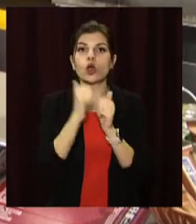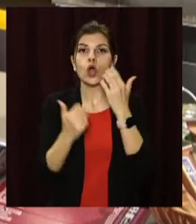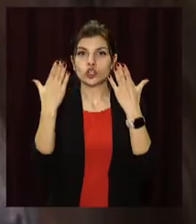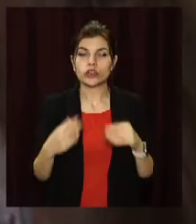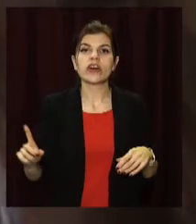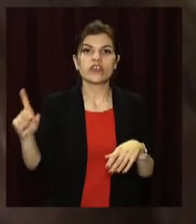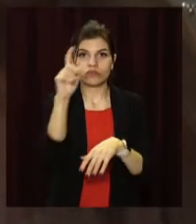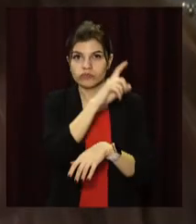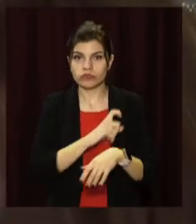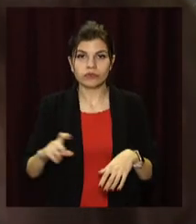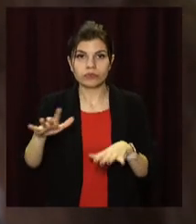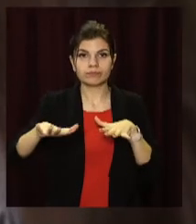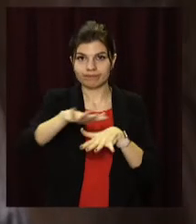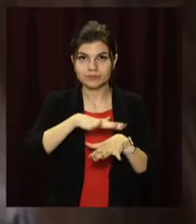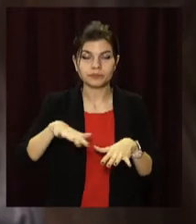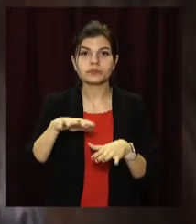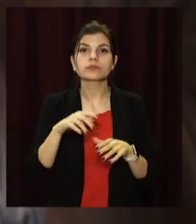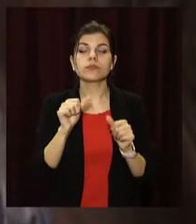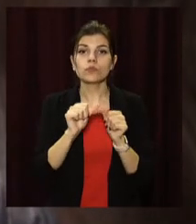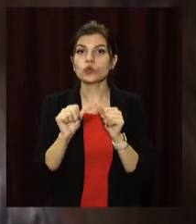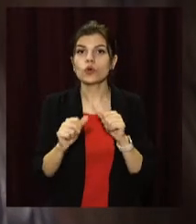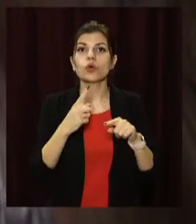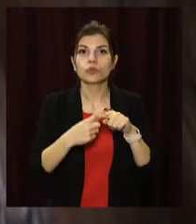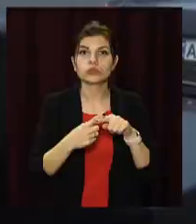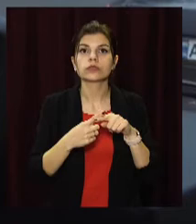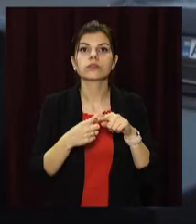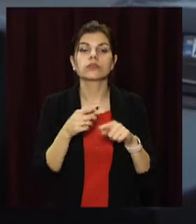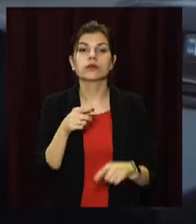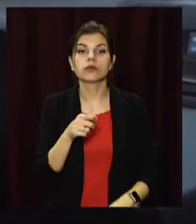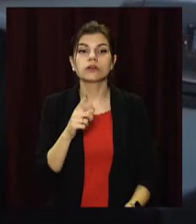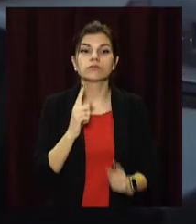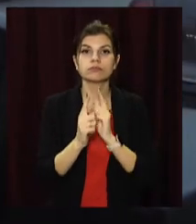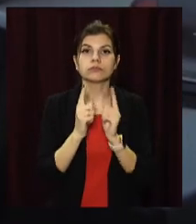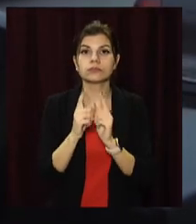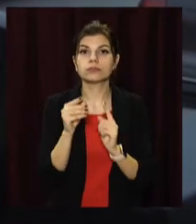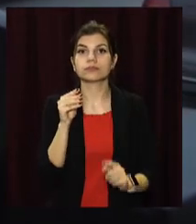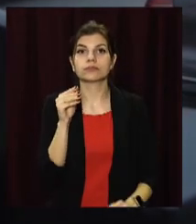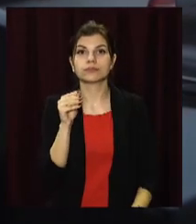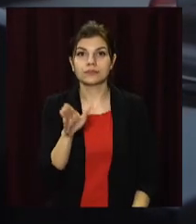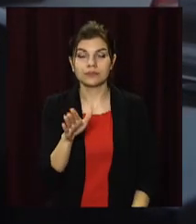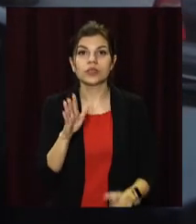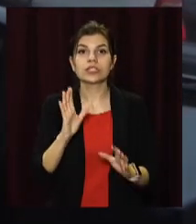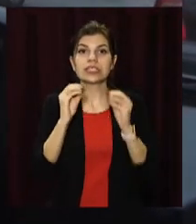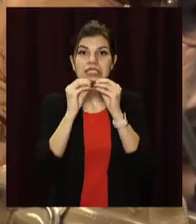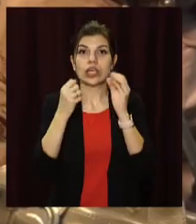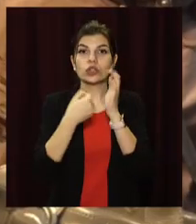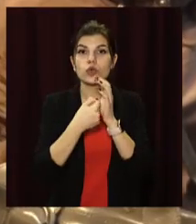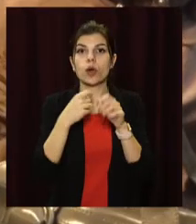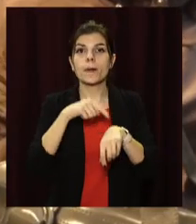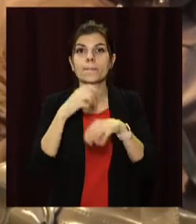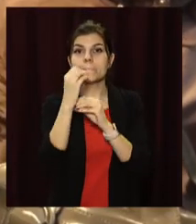дезінфікуючими засобами. Окрім цього, пільгами на проїзд можна буде користуватися лише з 10 до 15.